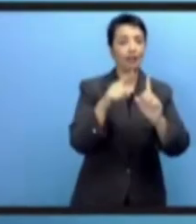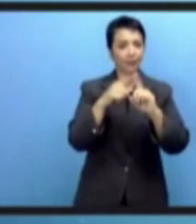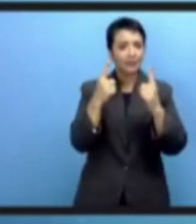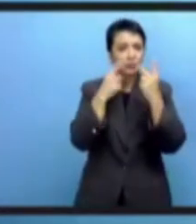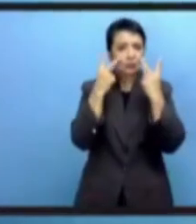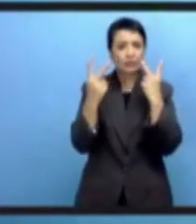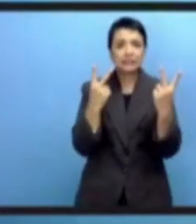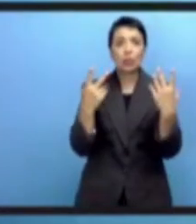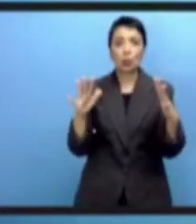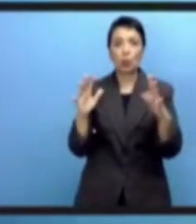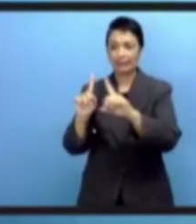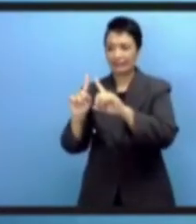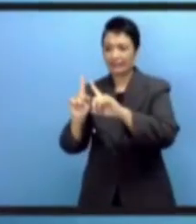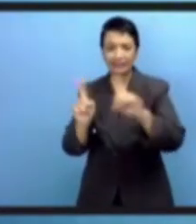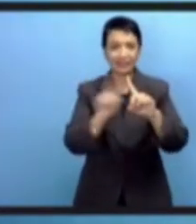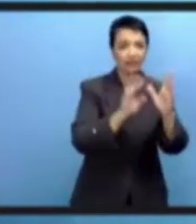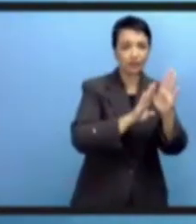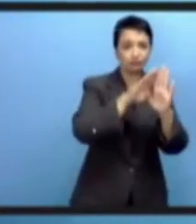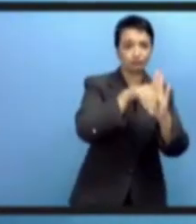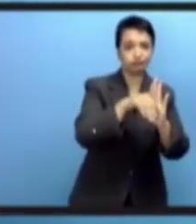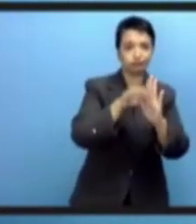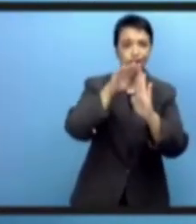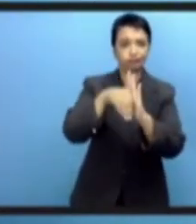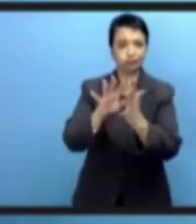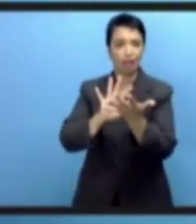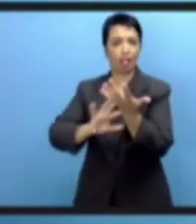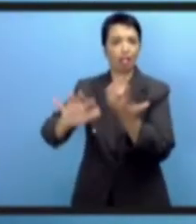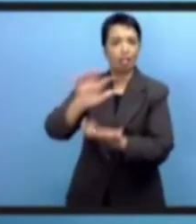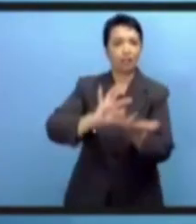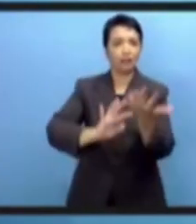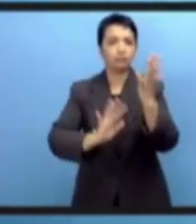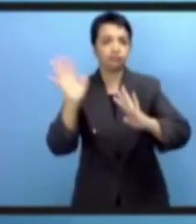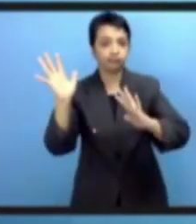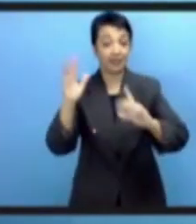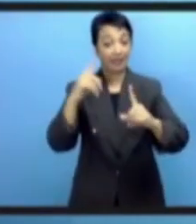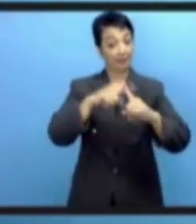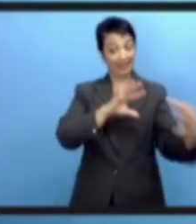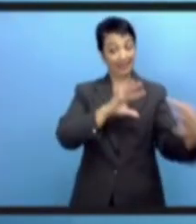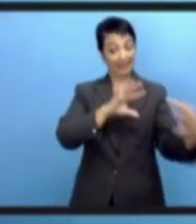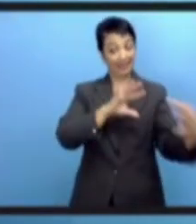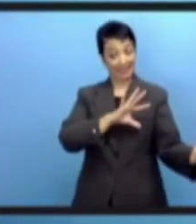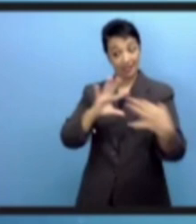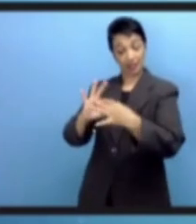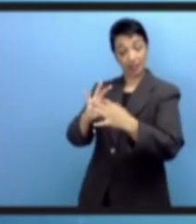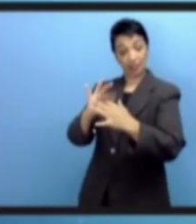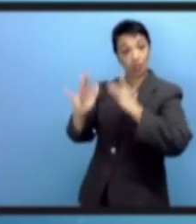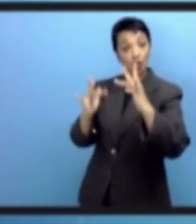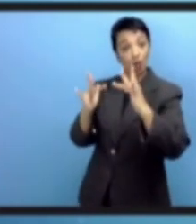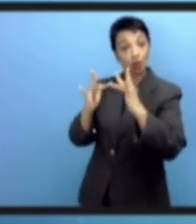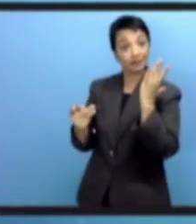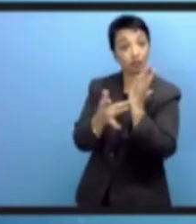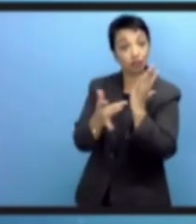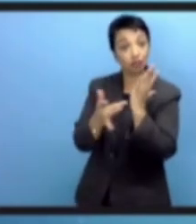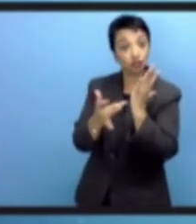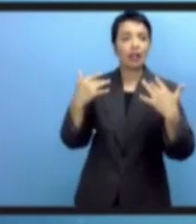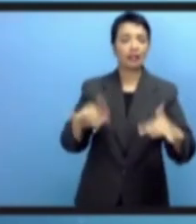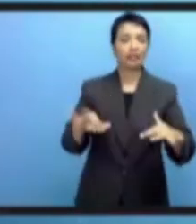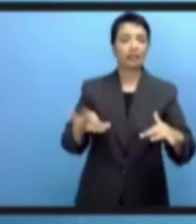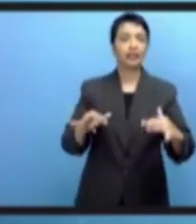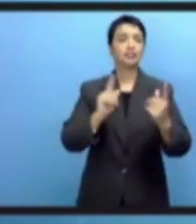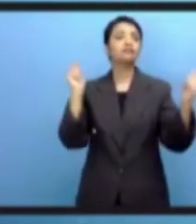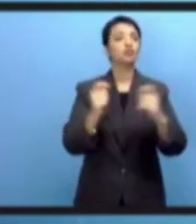другие проблемы, с которыми мы имеем дело, в том числе и войны, вооруженные конфликты. В цифровой сфере эти